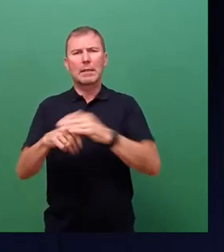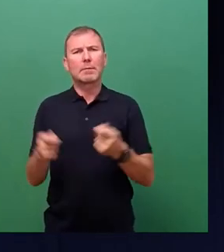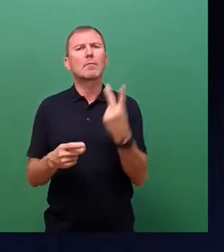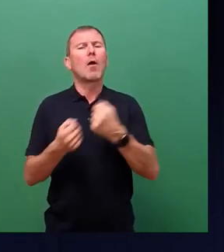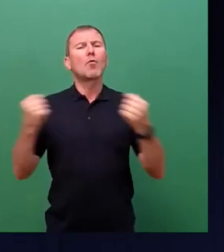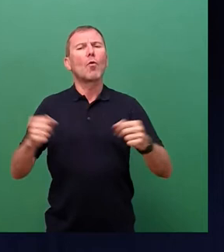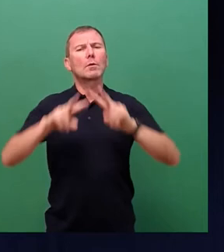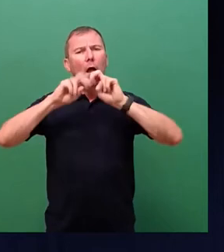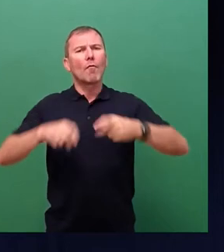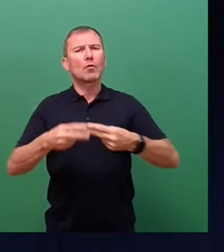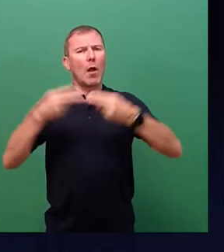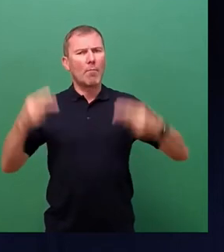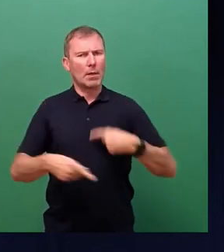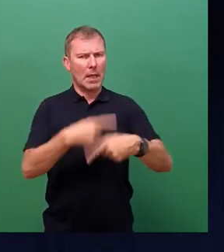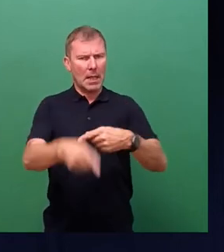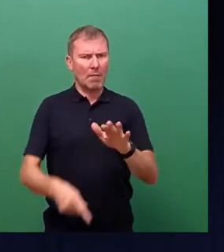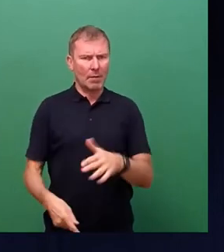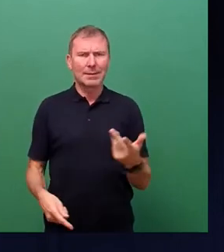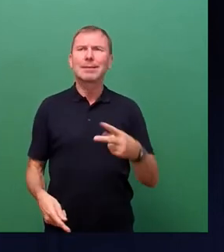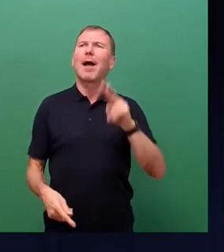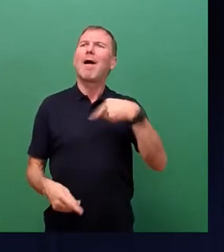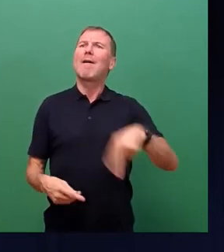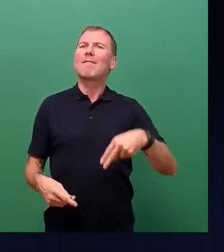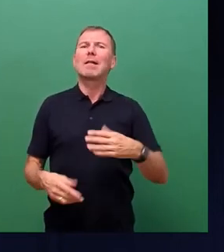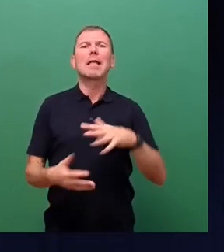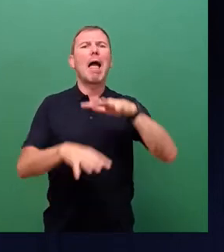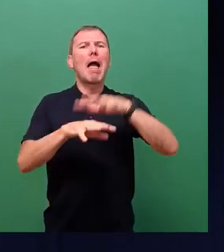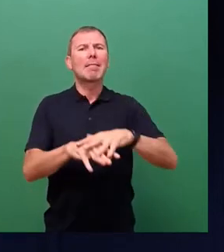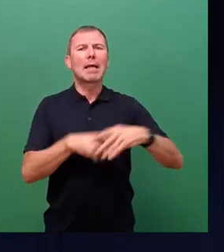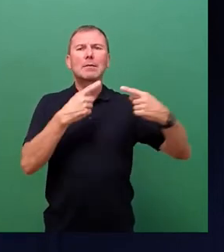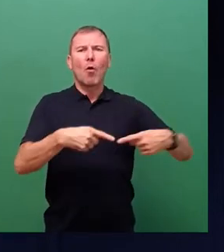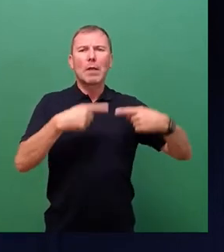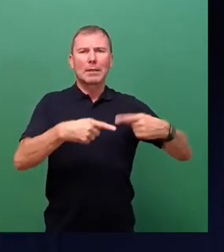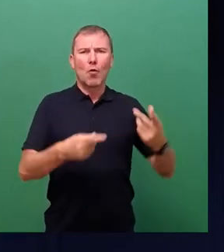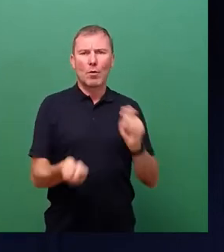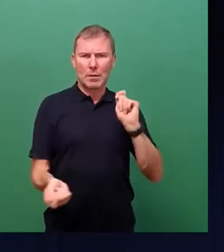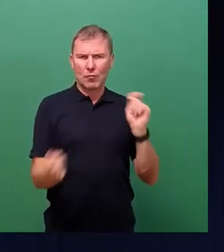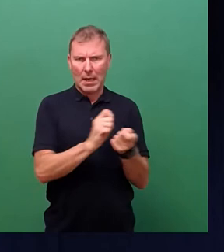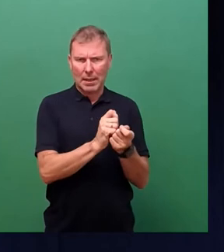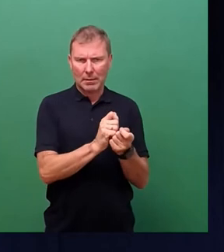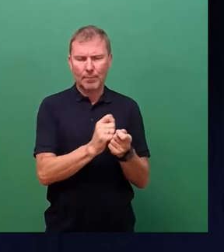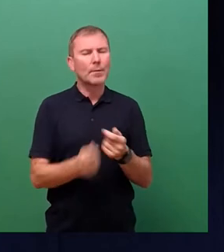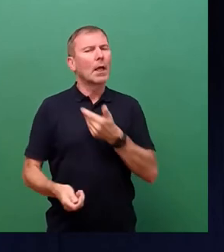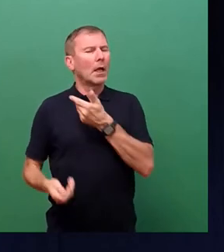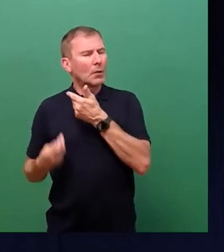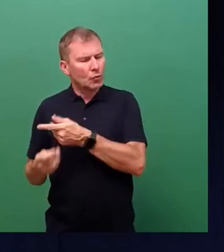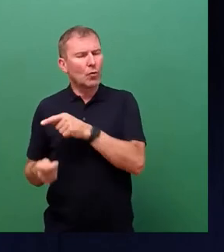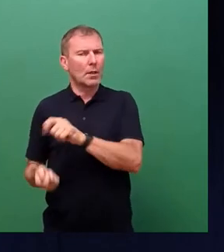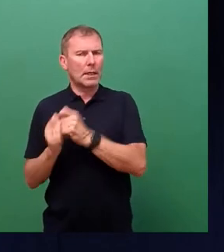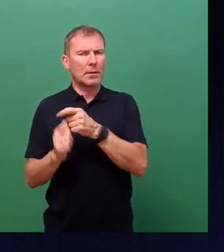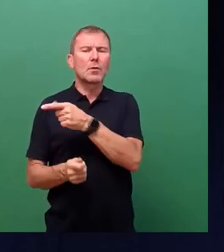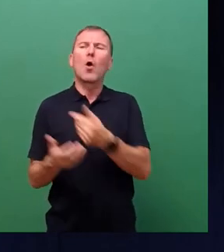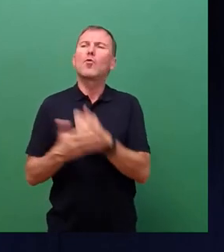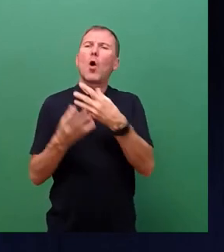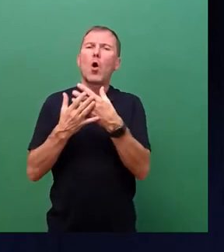lassen, um das Problem der fehlenden Netzträgerheit zu beseitigen. Wir haben dort den Grid-Code geändert, der ist inzwischen so, dass neue Lösungen